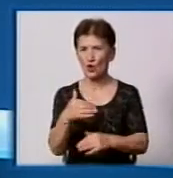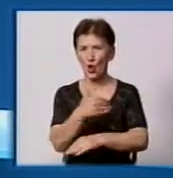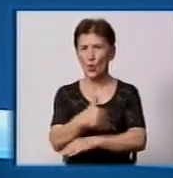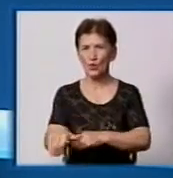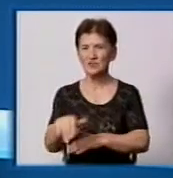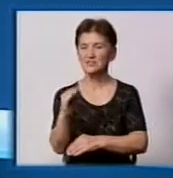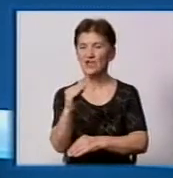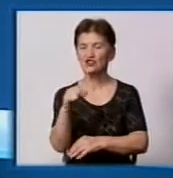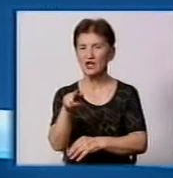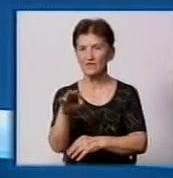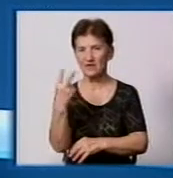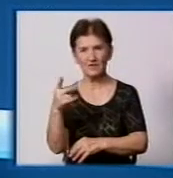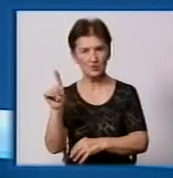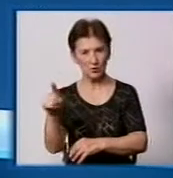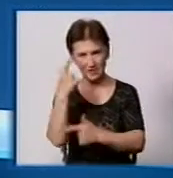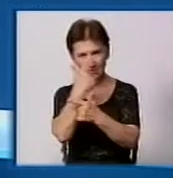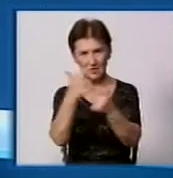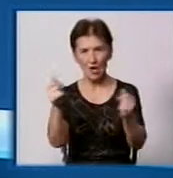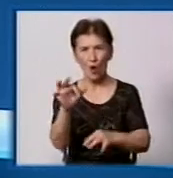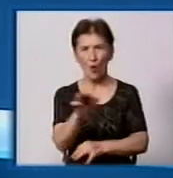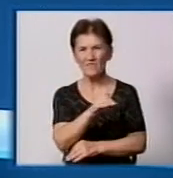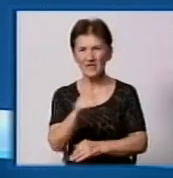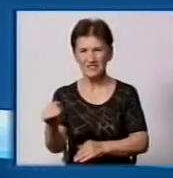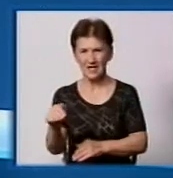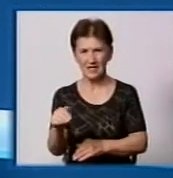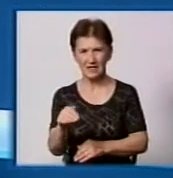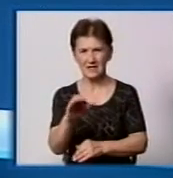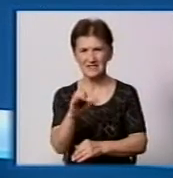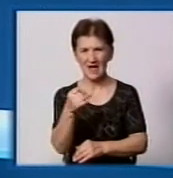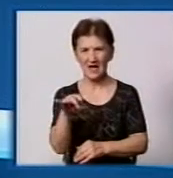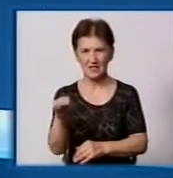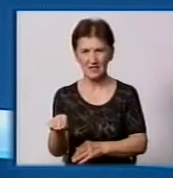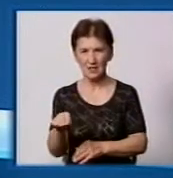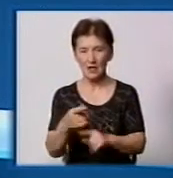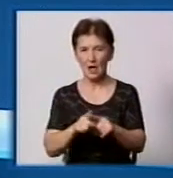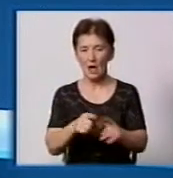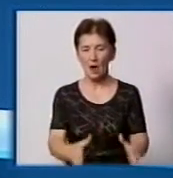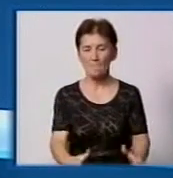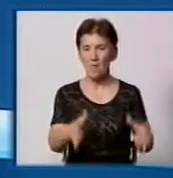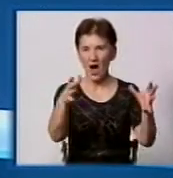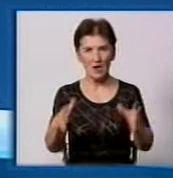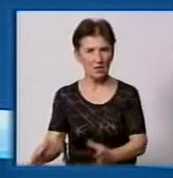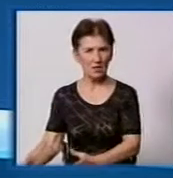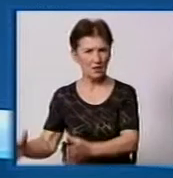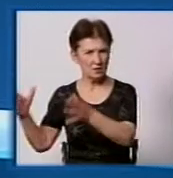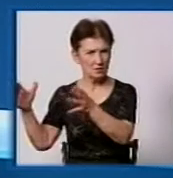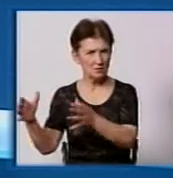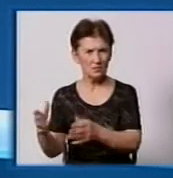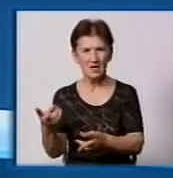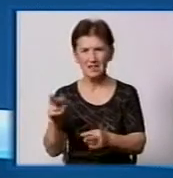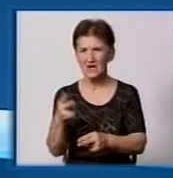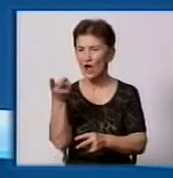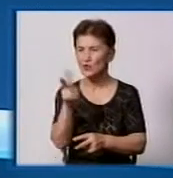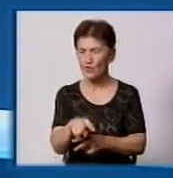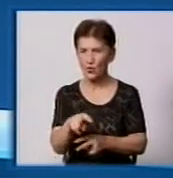21. Про це повідомляє офіційний сайт міськради Кропивницького. Баки для суть двокомпонентного збору